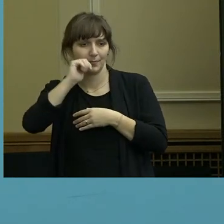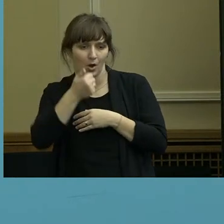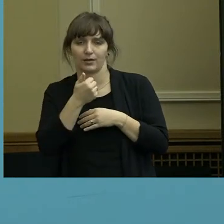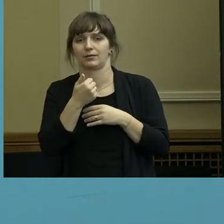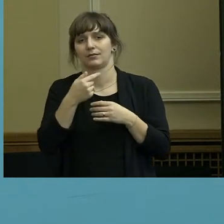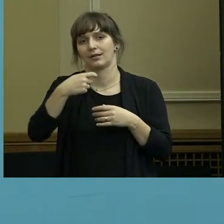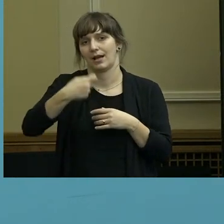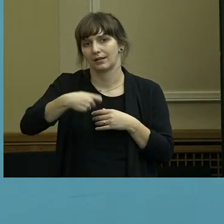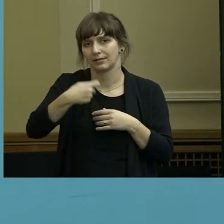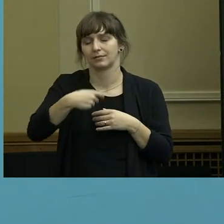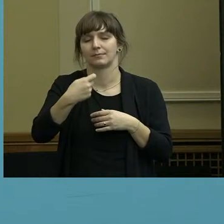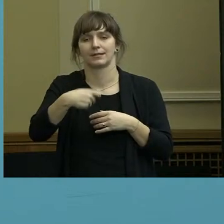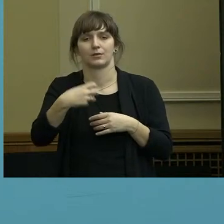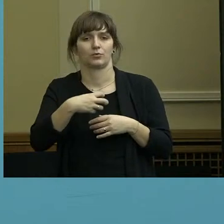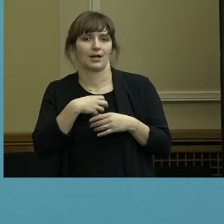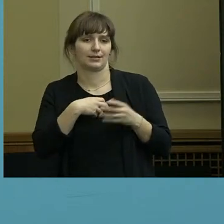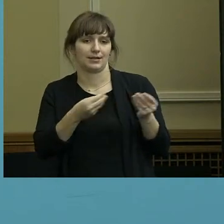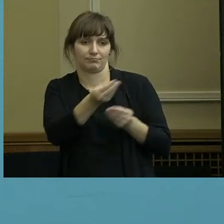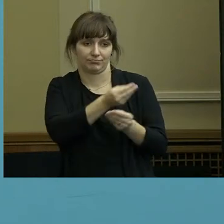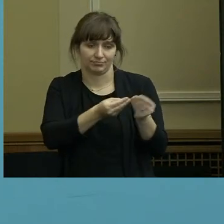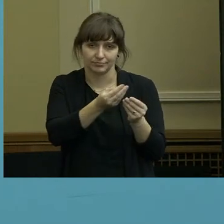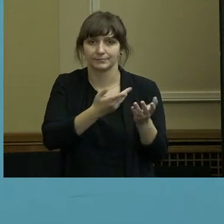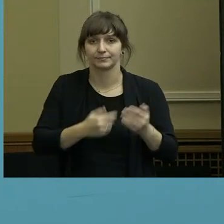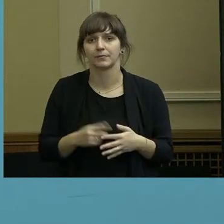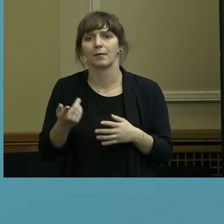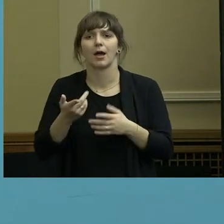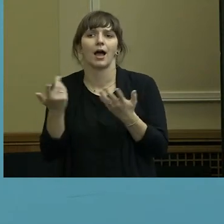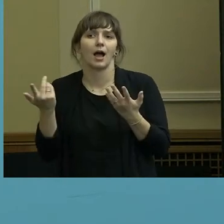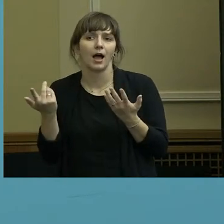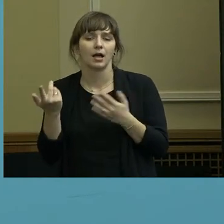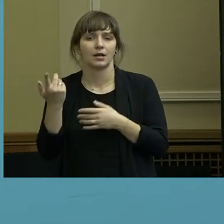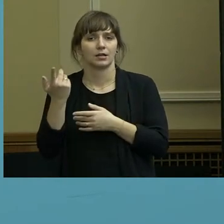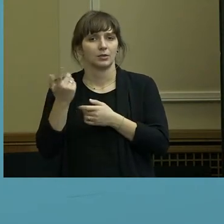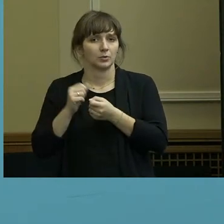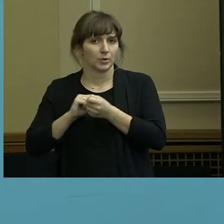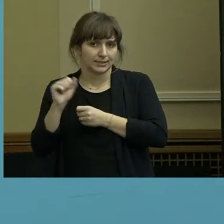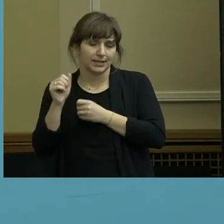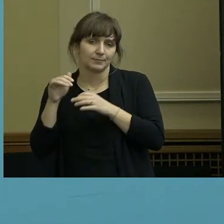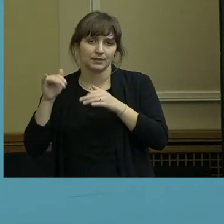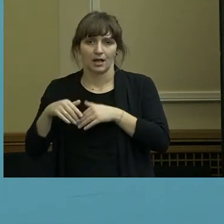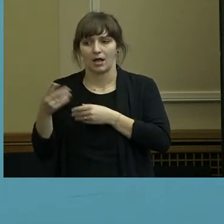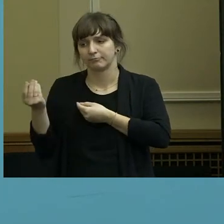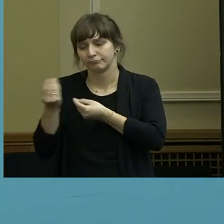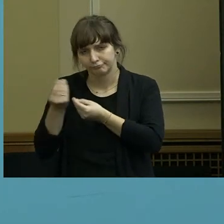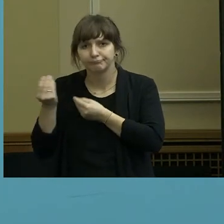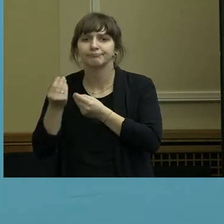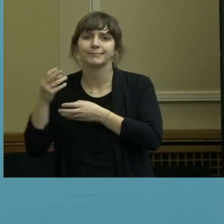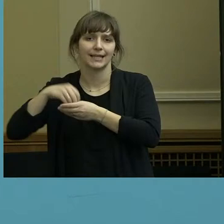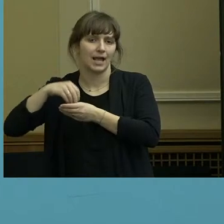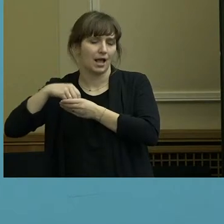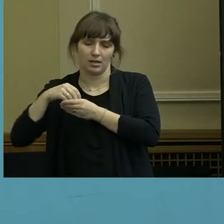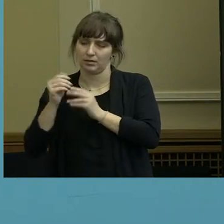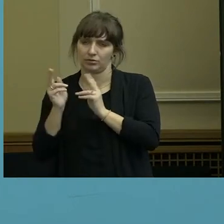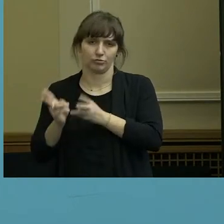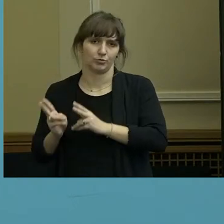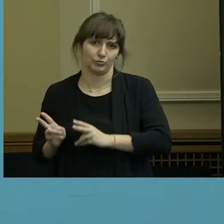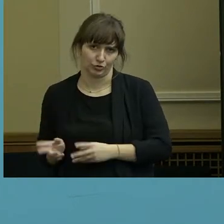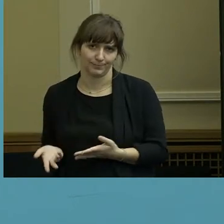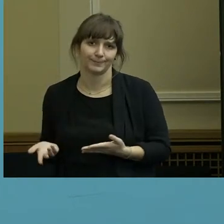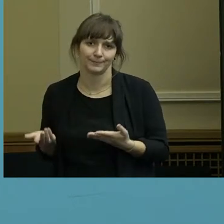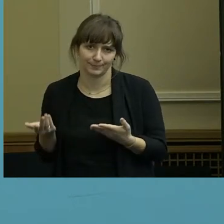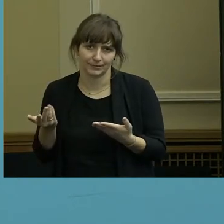man nicht ein Einverständnis darüber herbeigeführt hätte, dass man sie inhaltlich richtig findet. Und